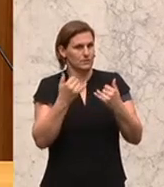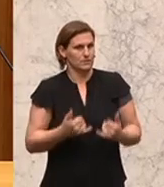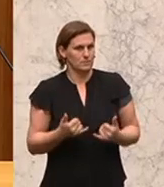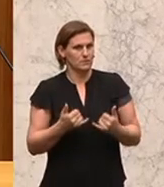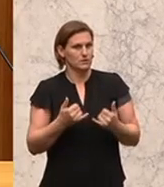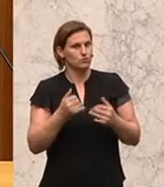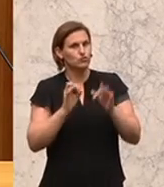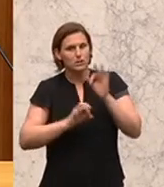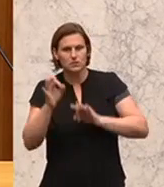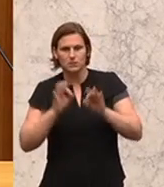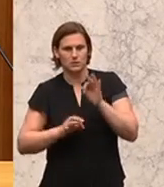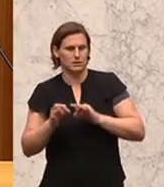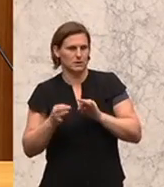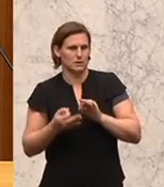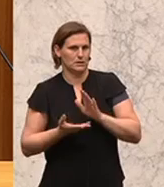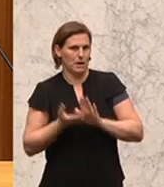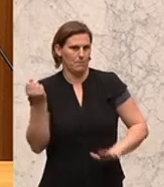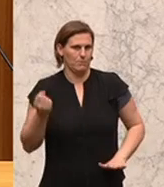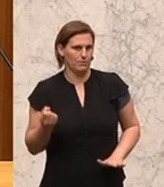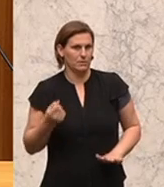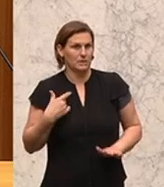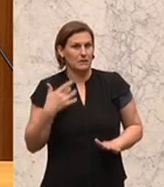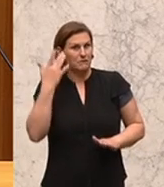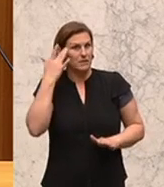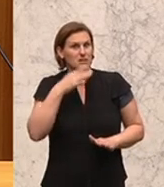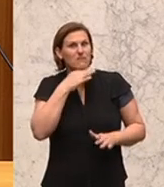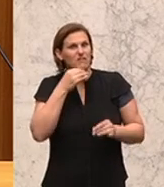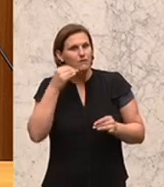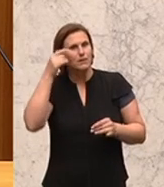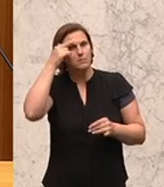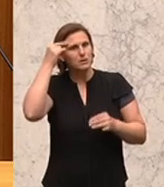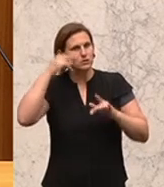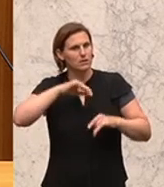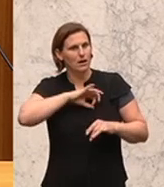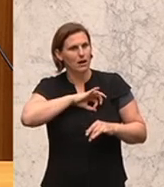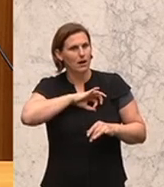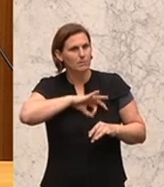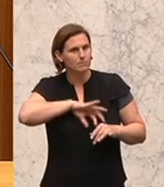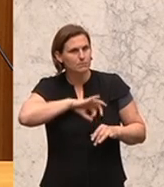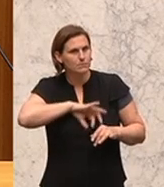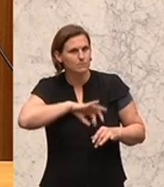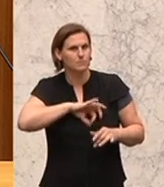Statistik nicht. Also wir wissen nicht mehr, wie viele Menschen sind überhaupt in Psychotherapie oder nehmen